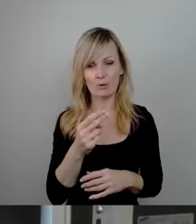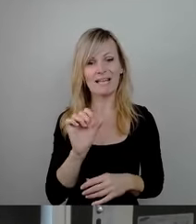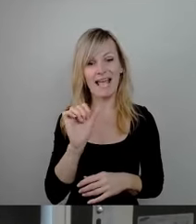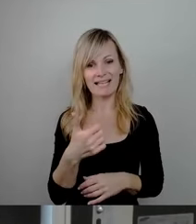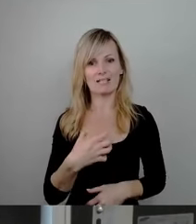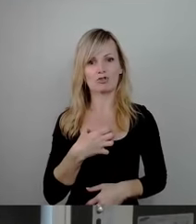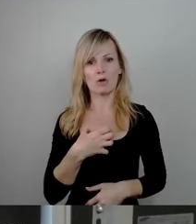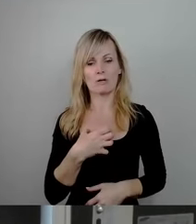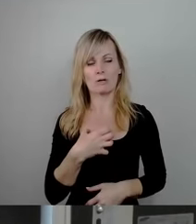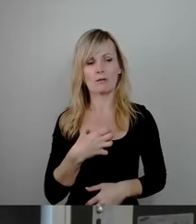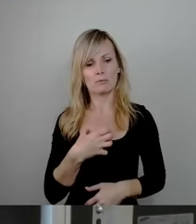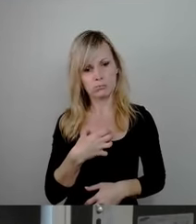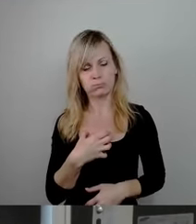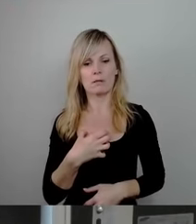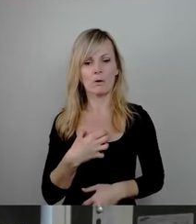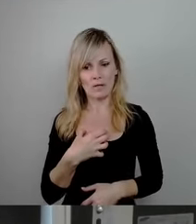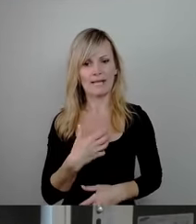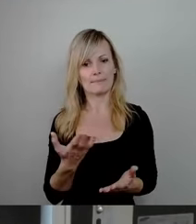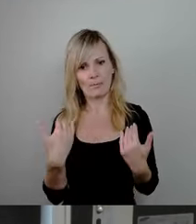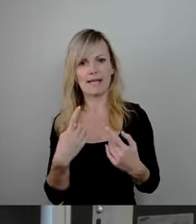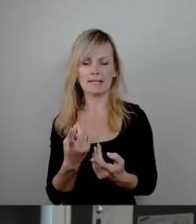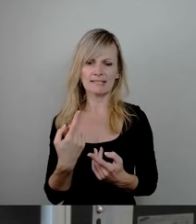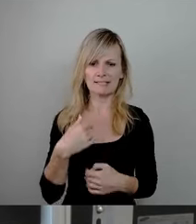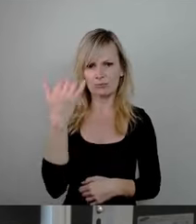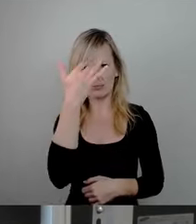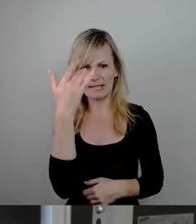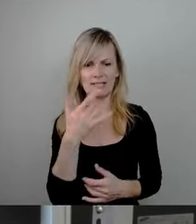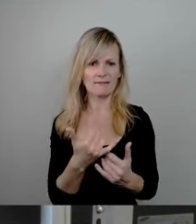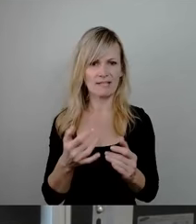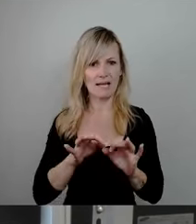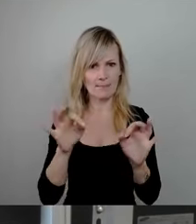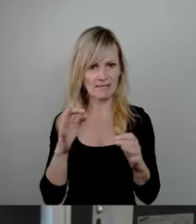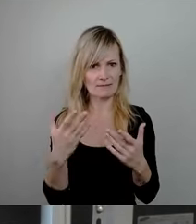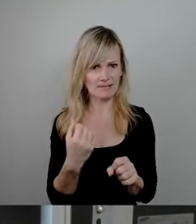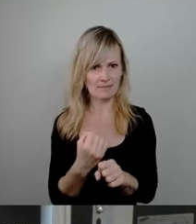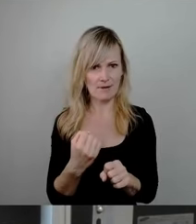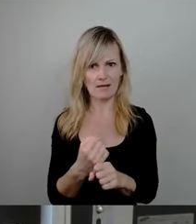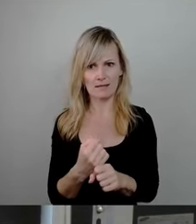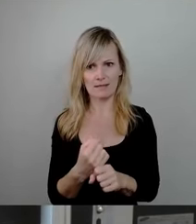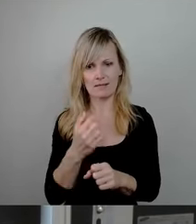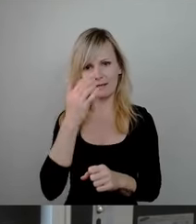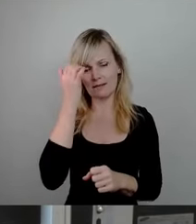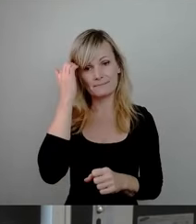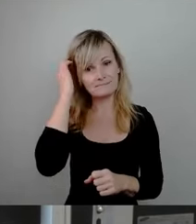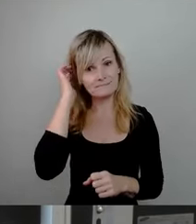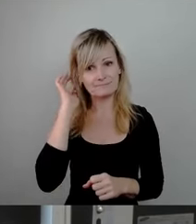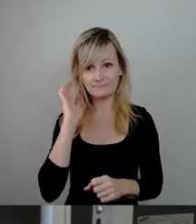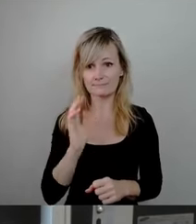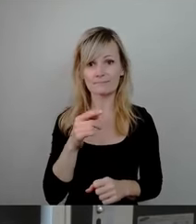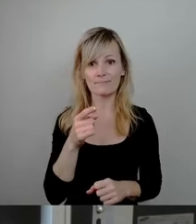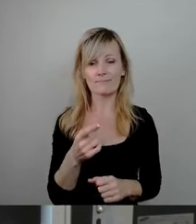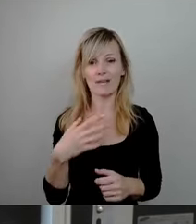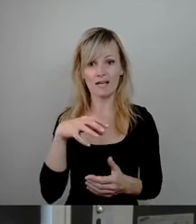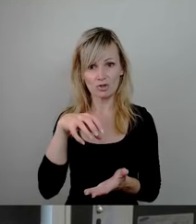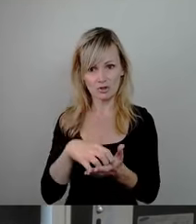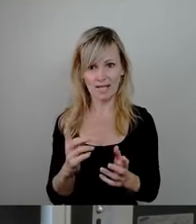überwunden ist, uns stellen müssen, ist, wie gehen wir mit der Brücke und dem Stadtraum nördlich und südlich davon um?